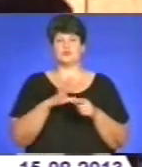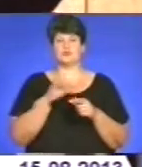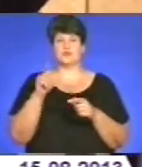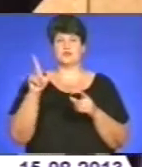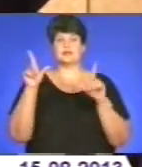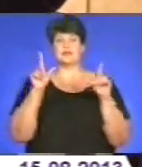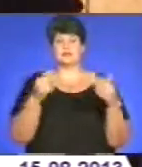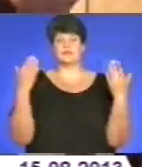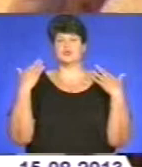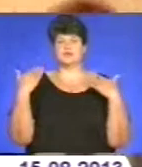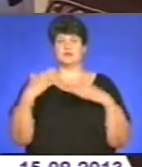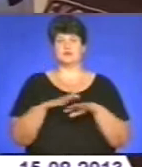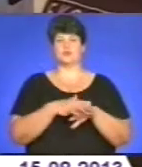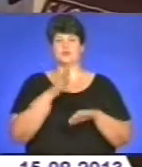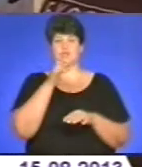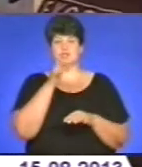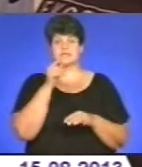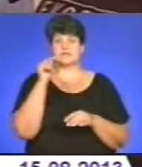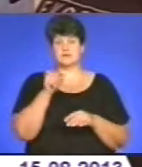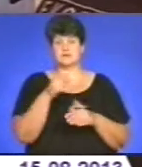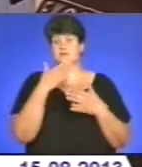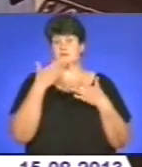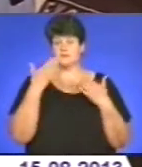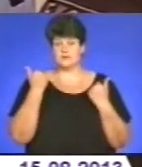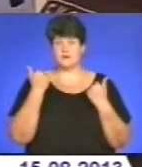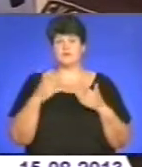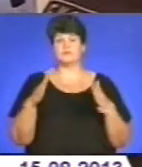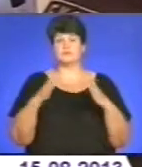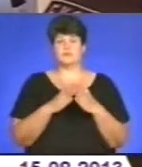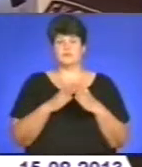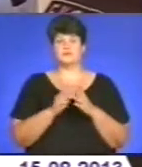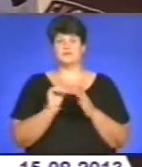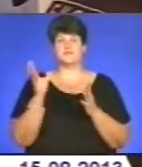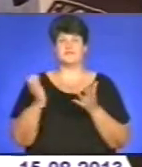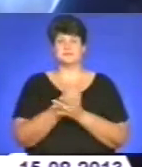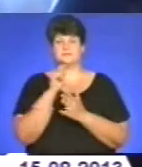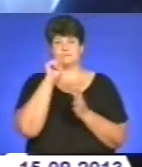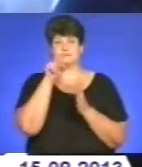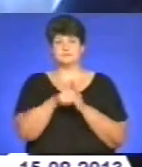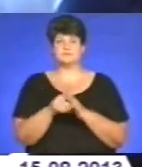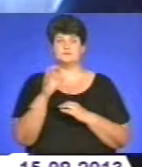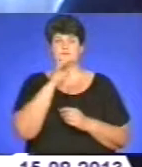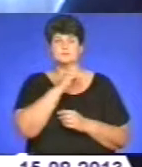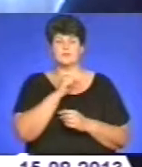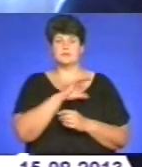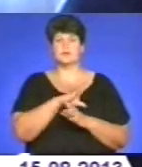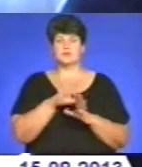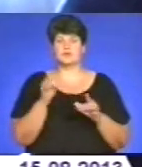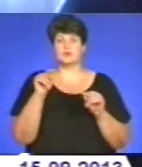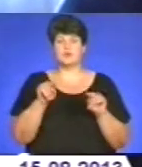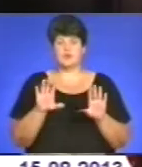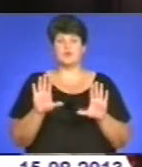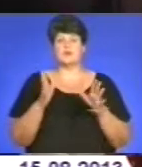виїжджали відпочивати на тривалий час. За їхньої відсутності у помешканнях встигли побувати непрохані гості. Як не затьмарити свій відпочинок та